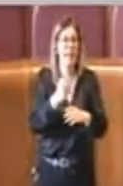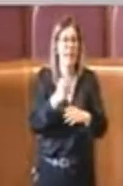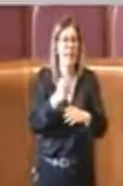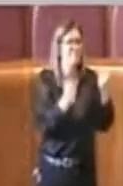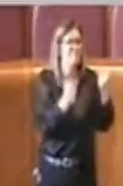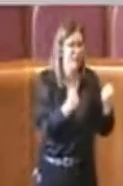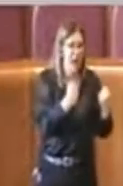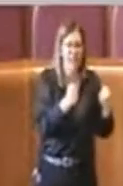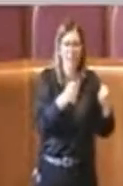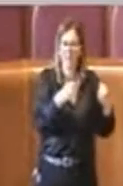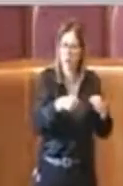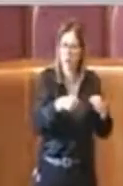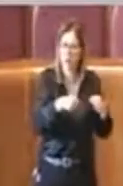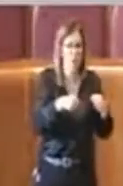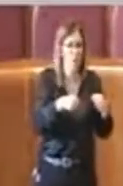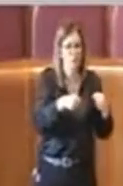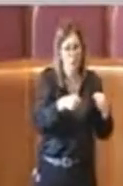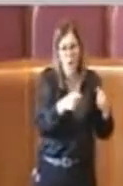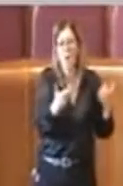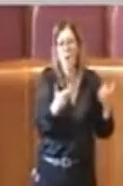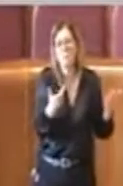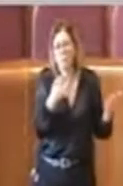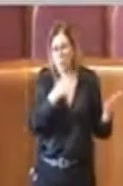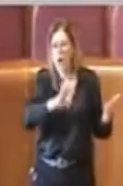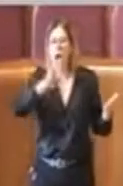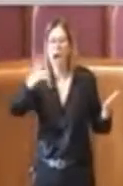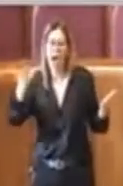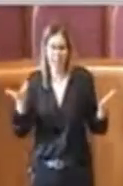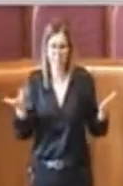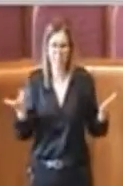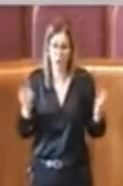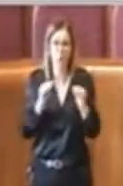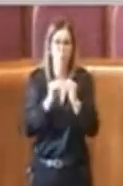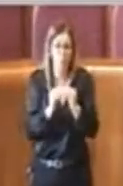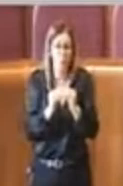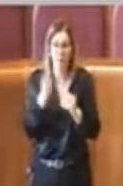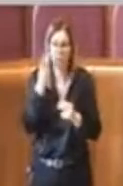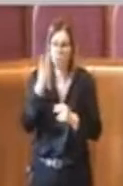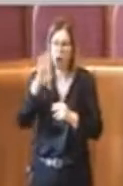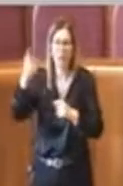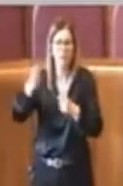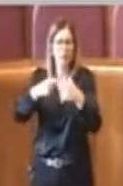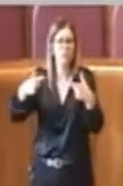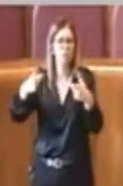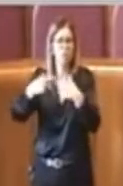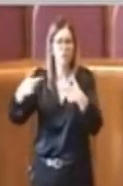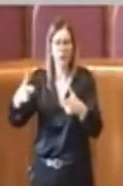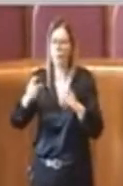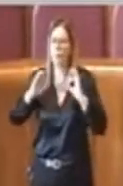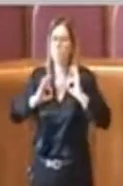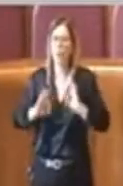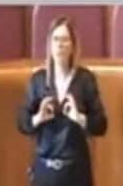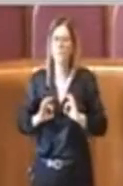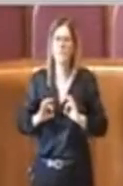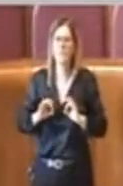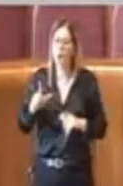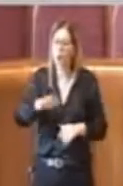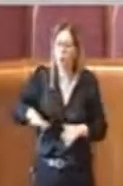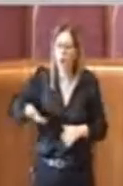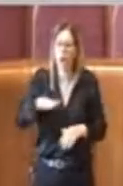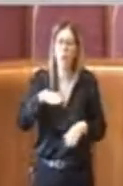moto. Noi stiamo vedendo che in altre città l'utilizzo dei agenti della polizia locale in